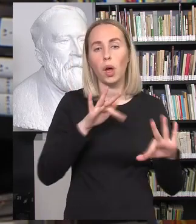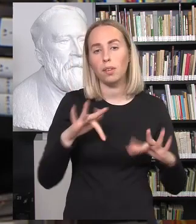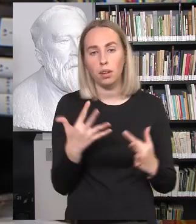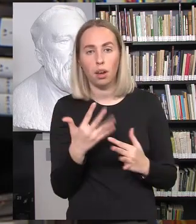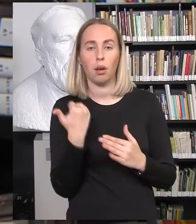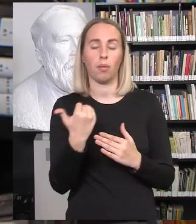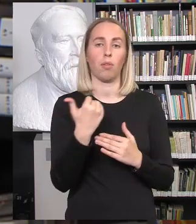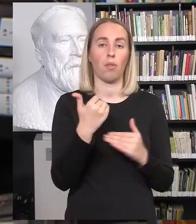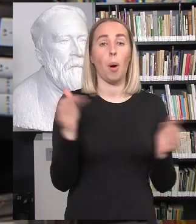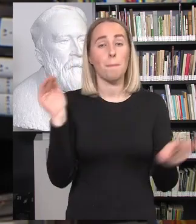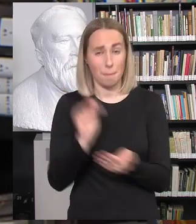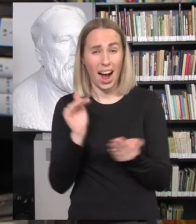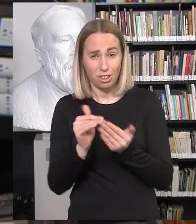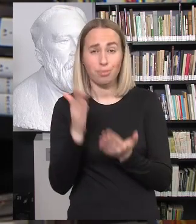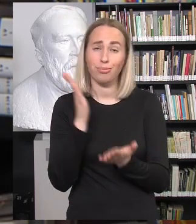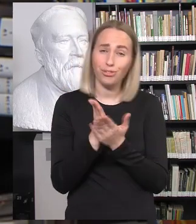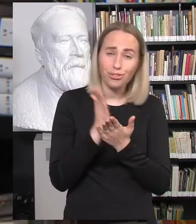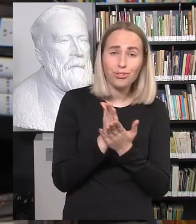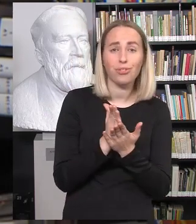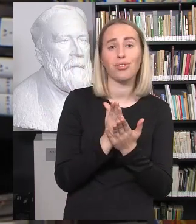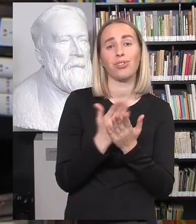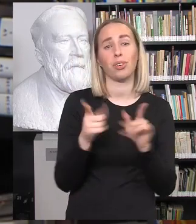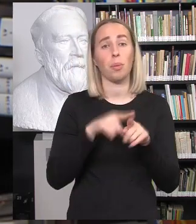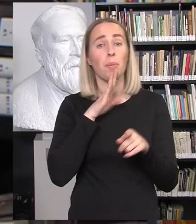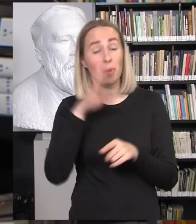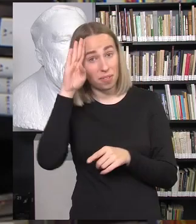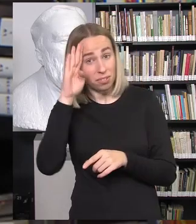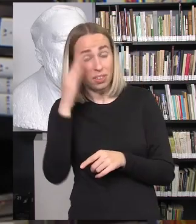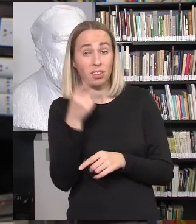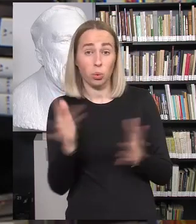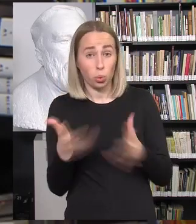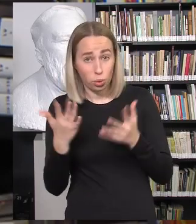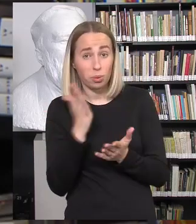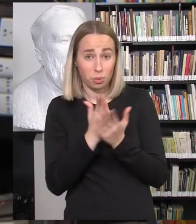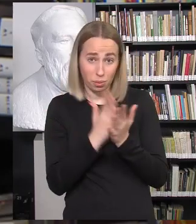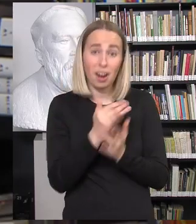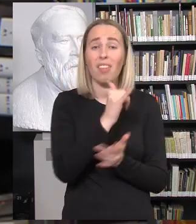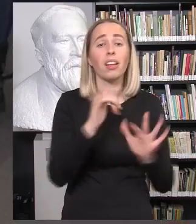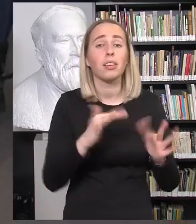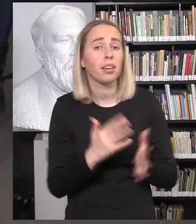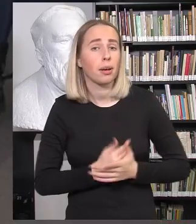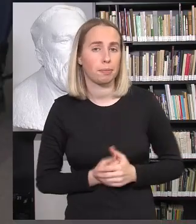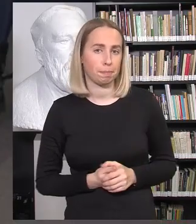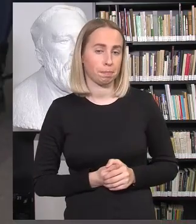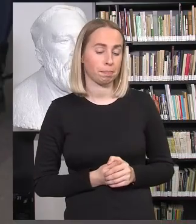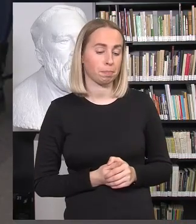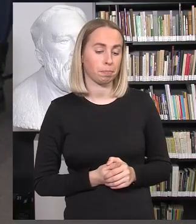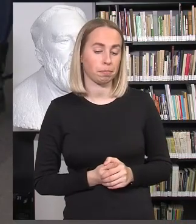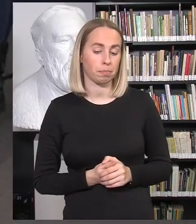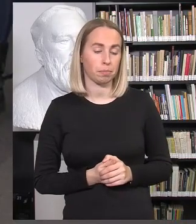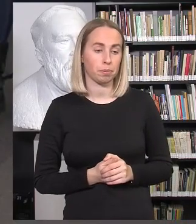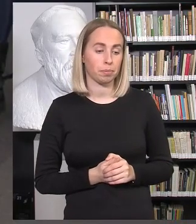egzistuoja regos laukia, ar litiškumo klausimai, kokias būtų jūsų išvalgos? Aš gal labiau